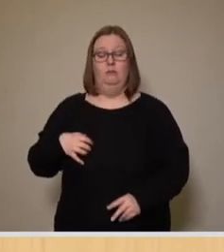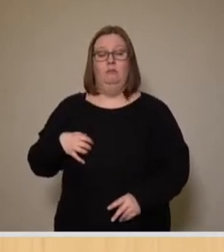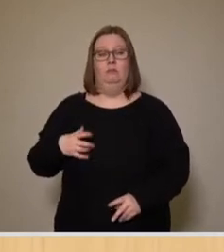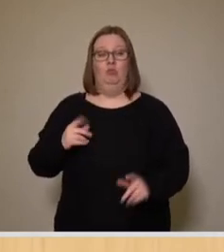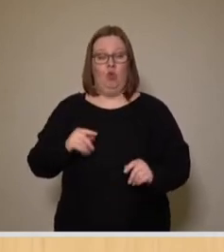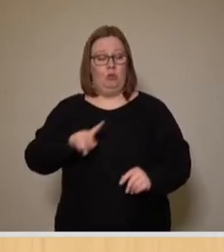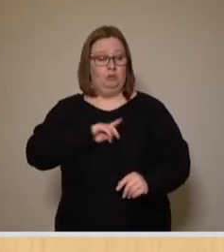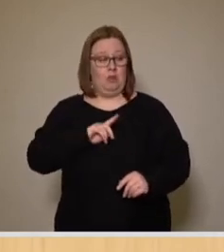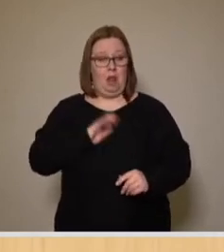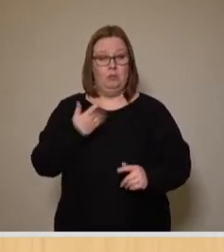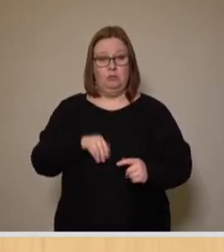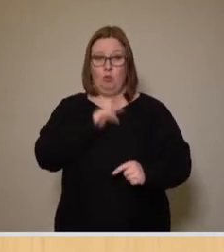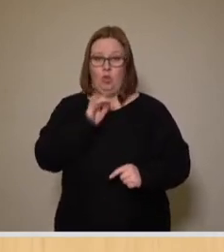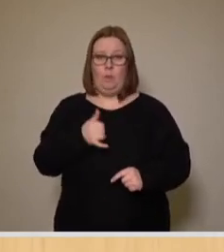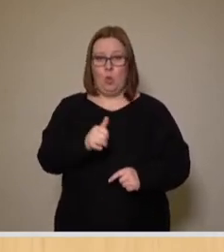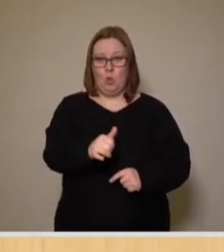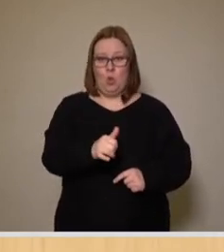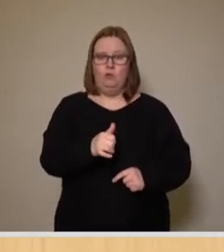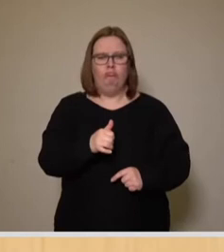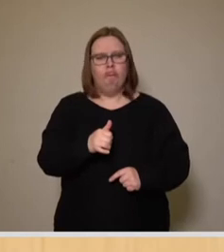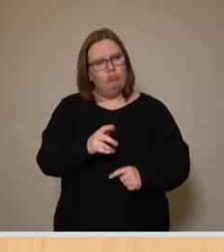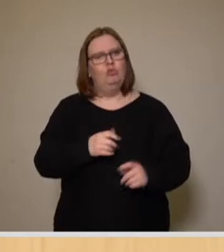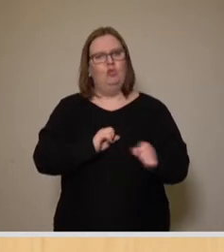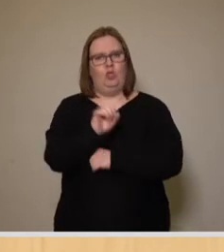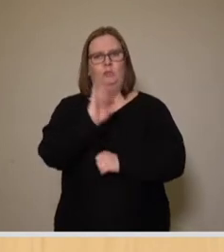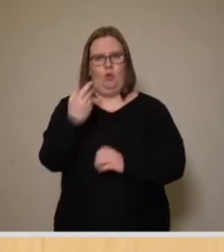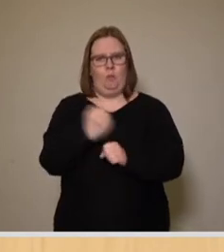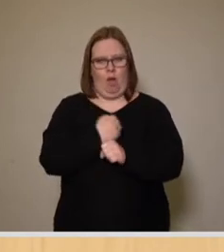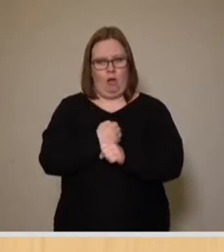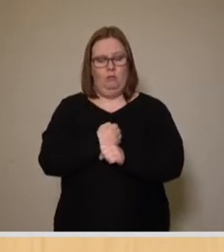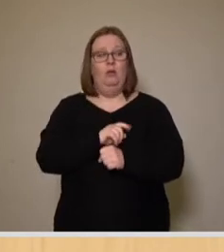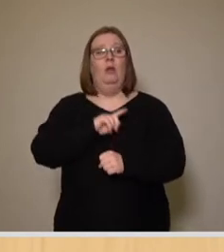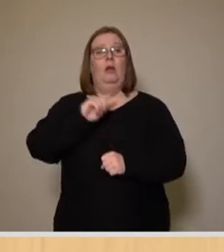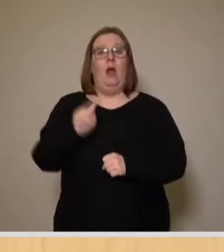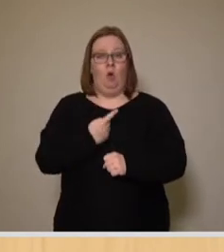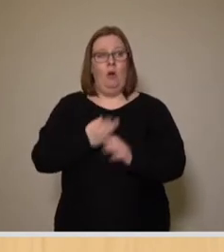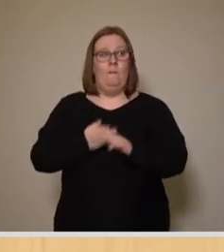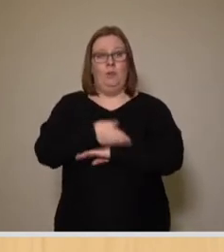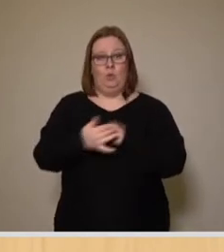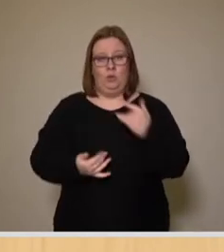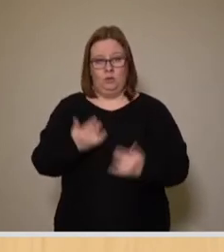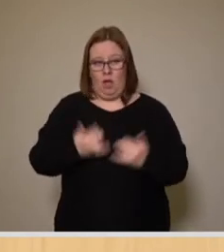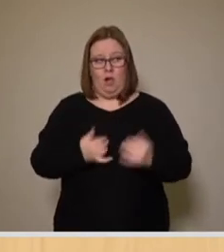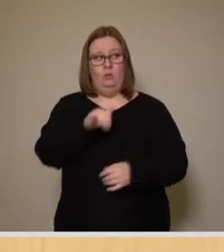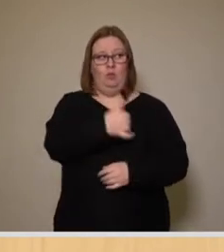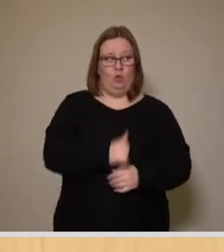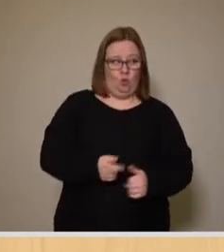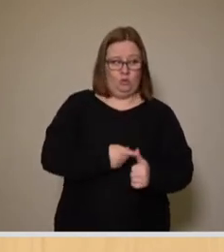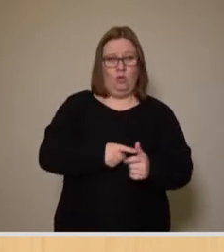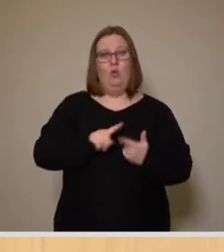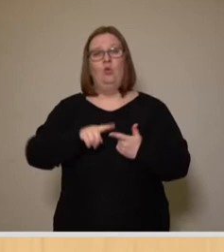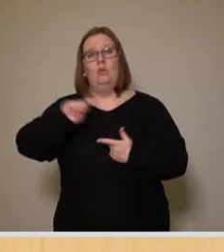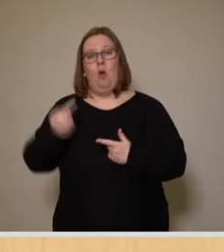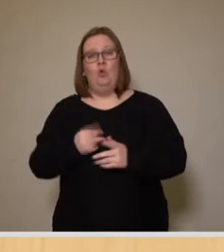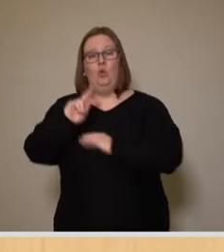nicht auf die geforderten Prognosen verzichtet. Vielmehr wurden die Besucherzahlenprognose einerseits, sowie